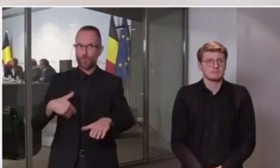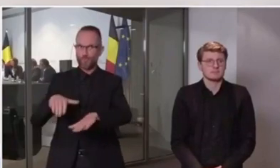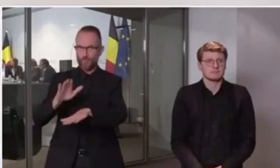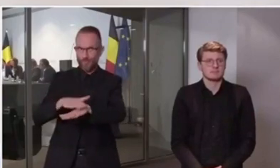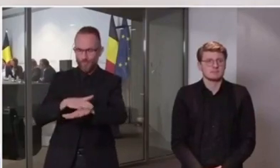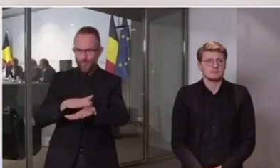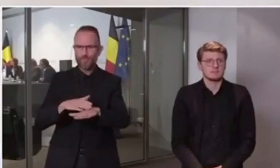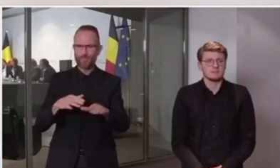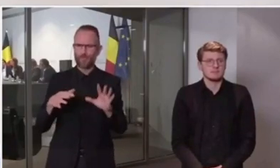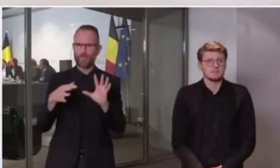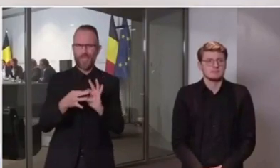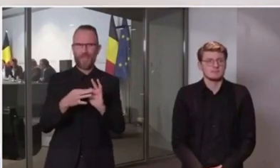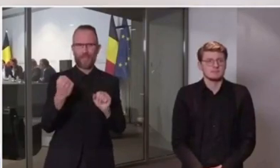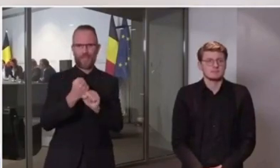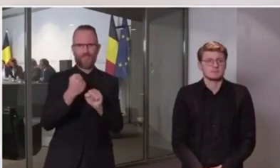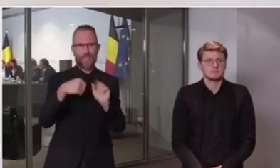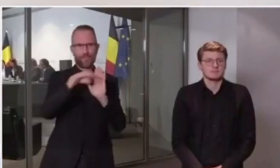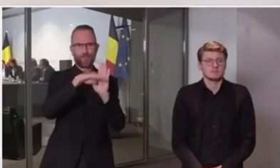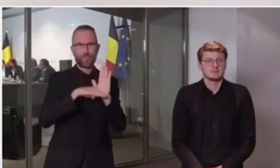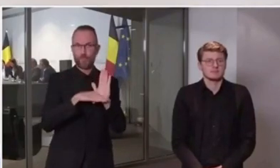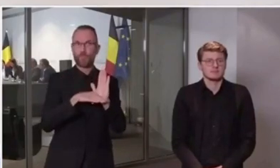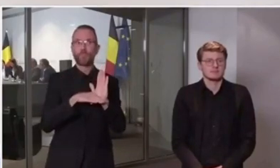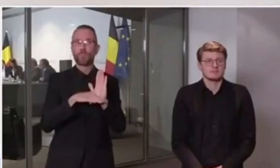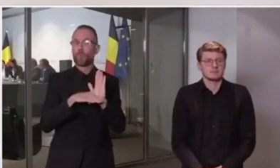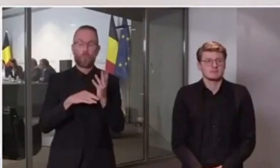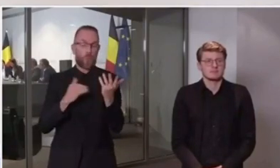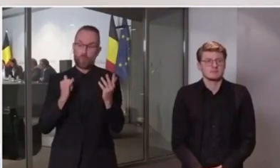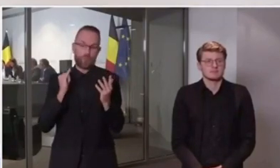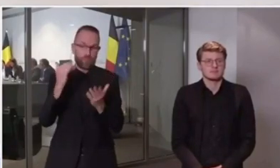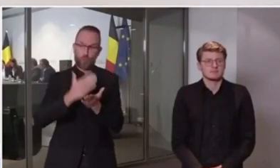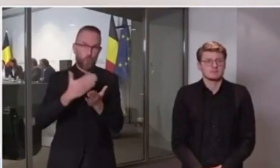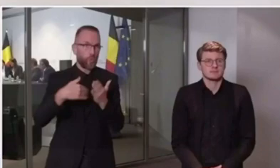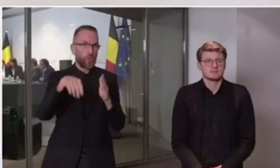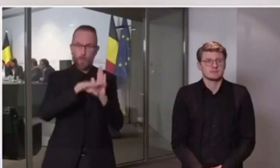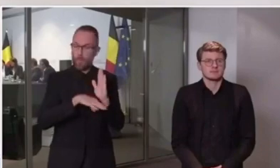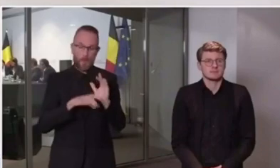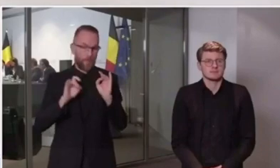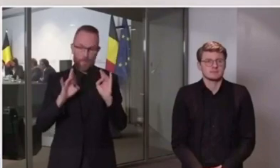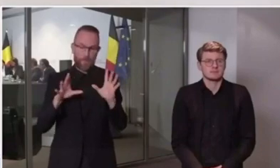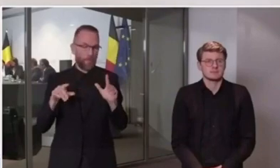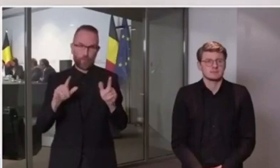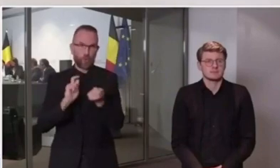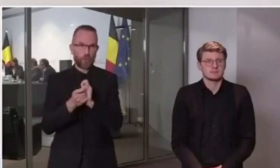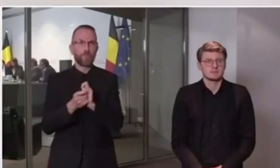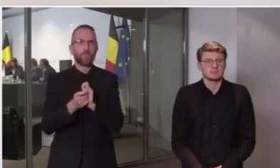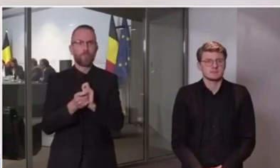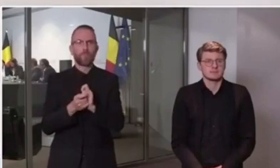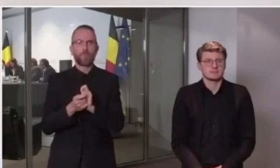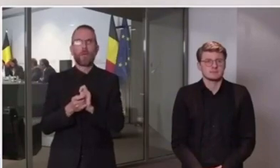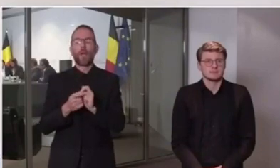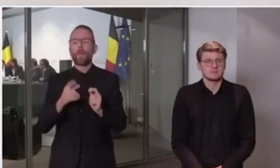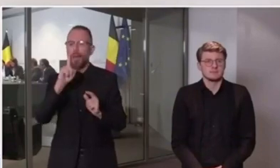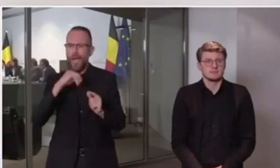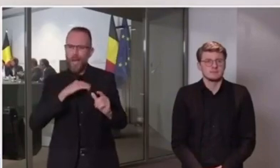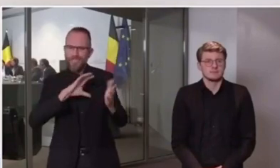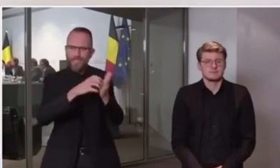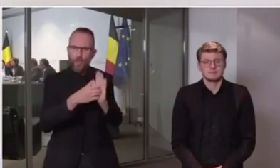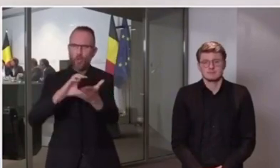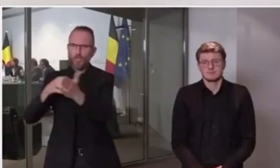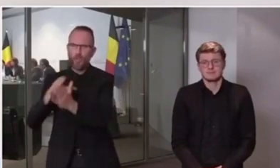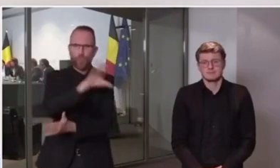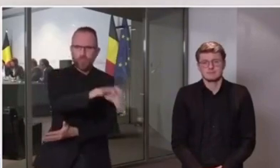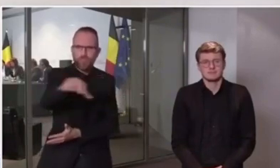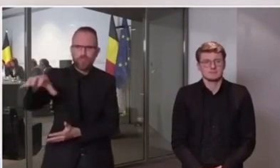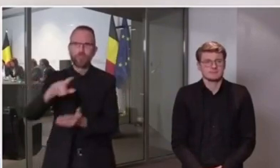bouclés secteur par secteur. L'objectif de ces protocoles sera de permettre aux entreprises de reprendre le